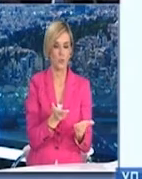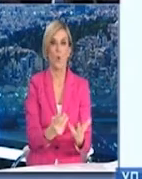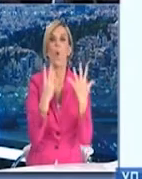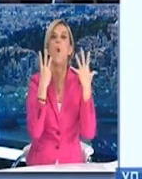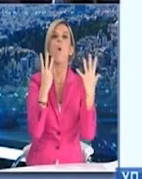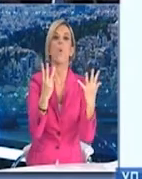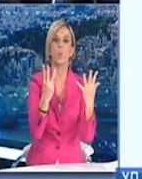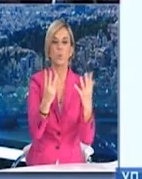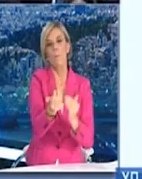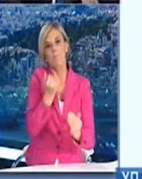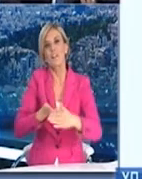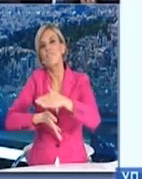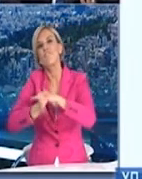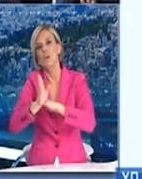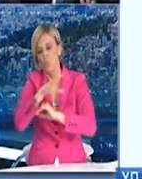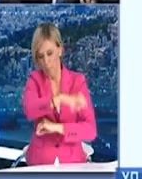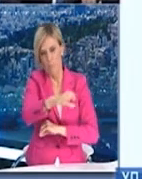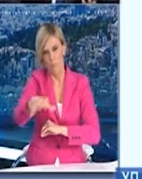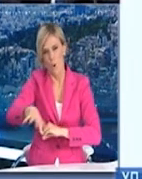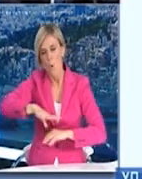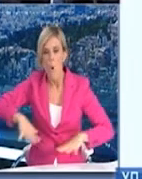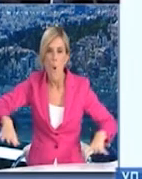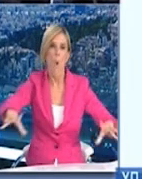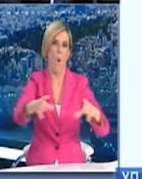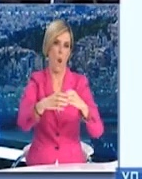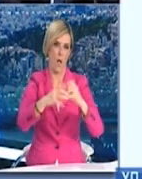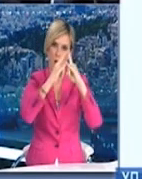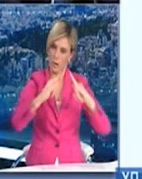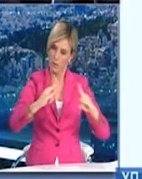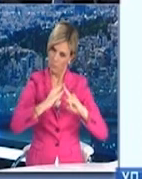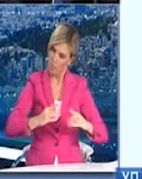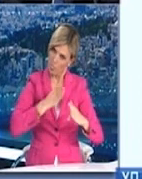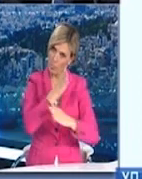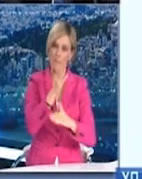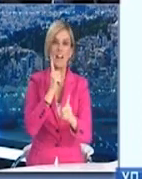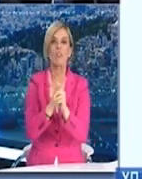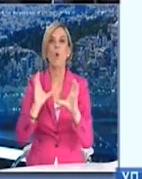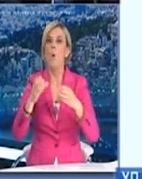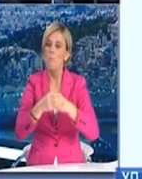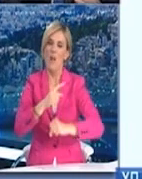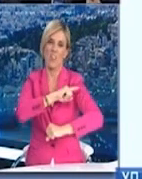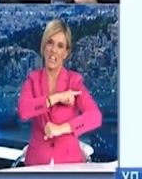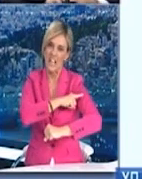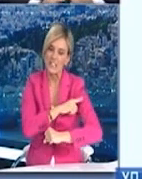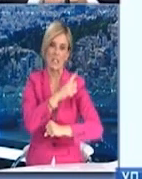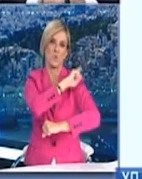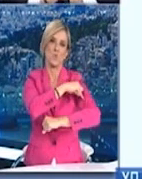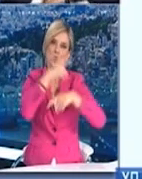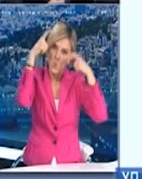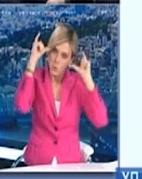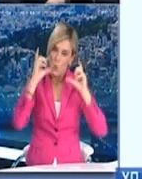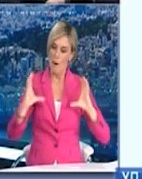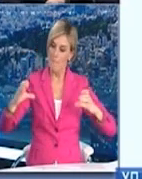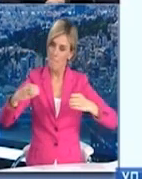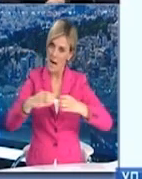προαναχωσιακά κέντρα. Θέλω να πω εδώ, να μείνουμε μισό λεπτό, ότι υπάρχει η